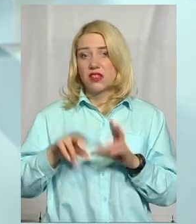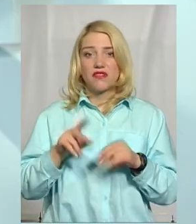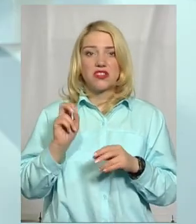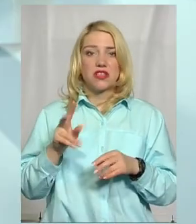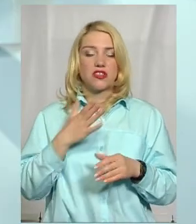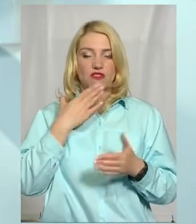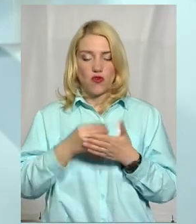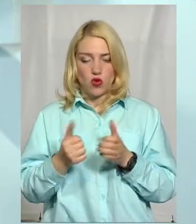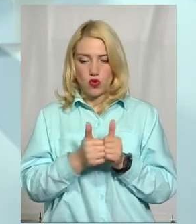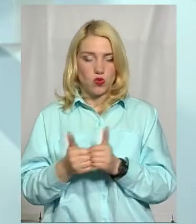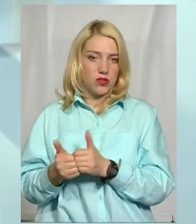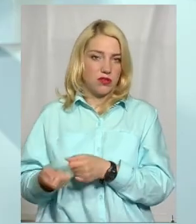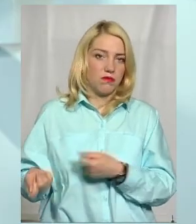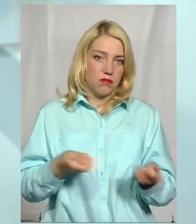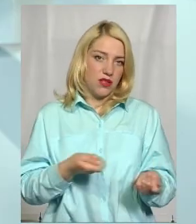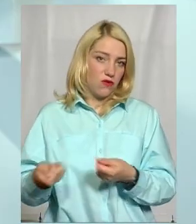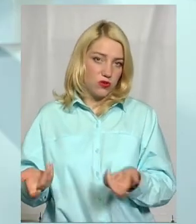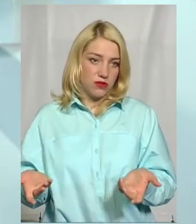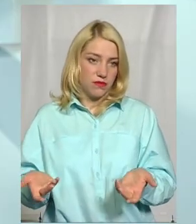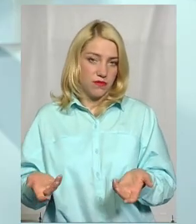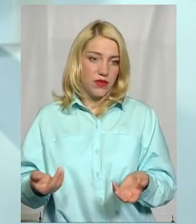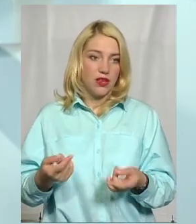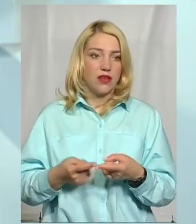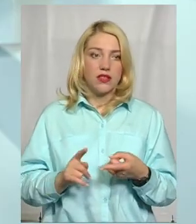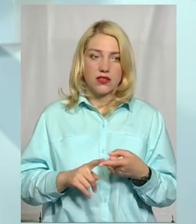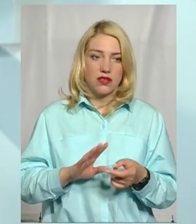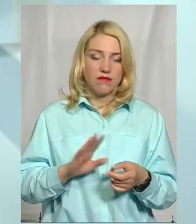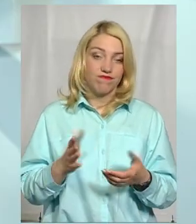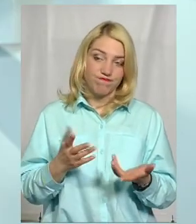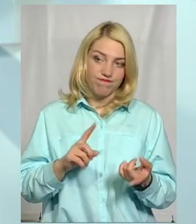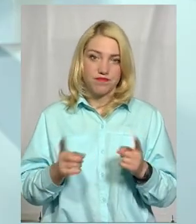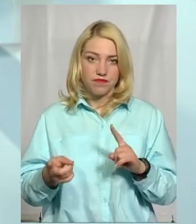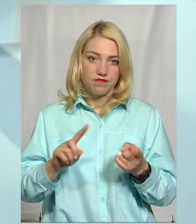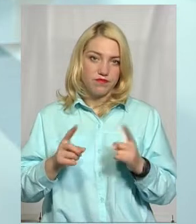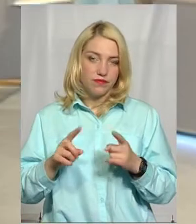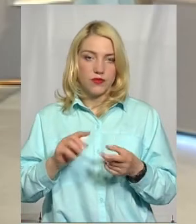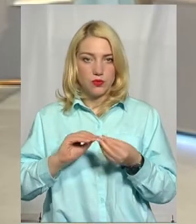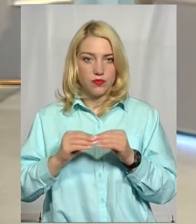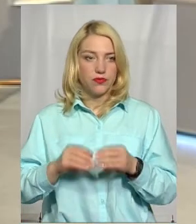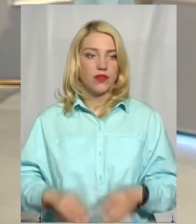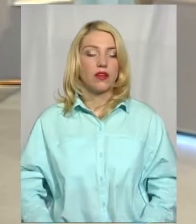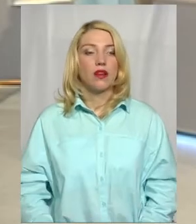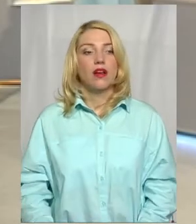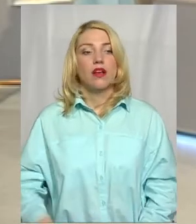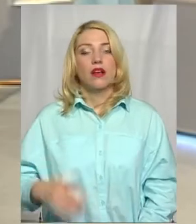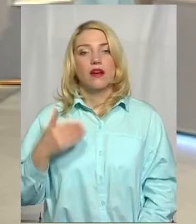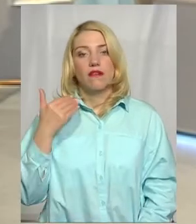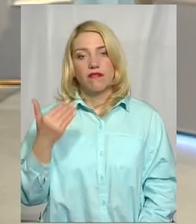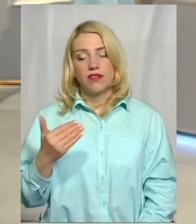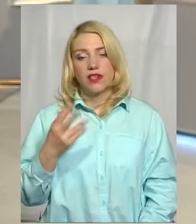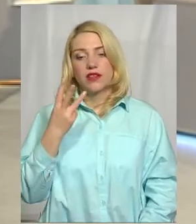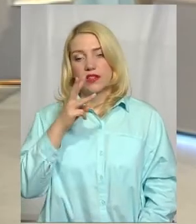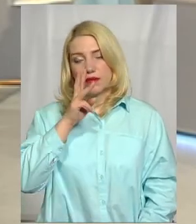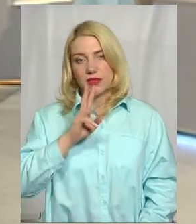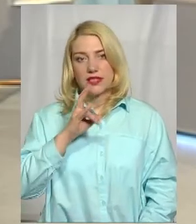регулярних перевезень. Ну, тобто, є там настільки все однозначно. Буквально на завершення, ви три місяці